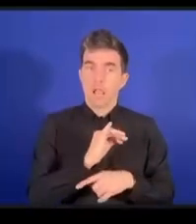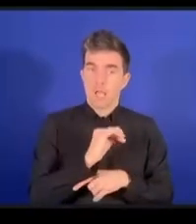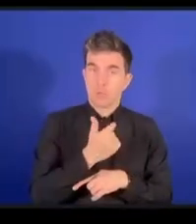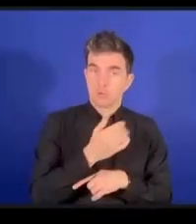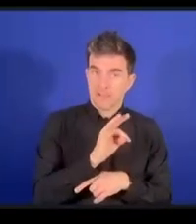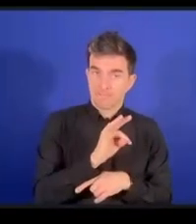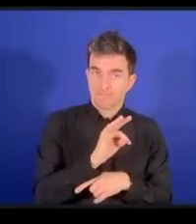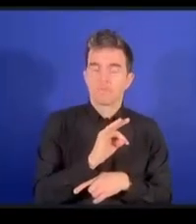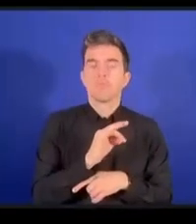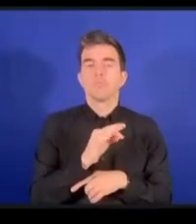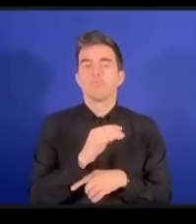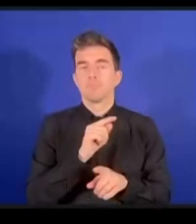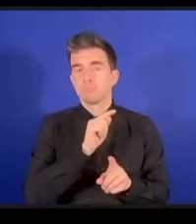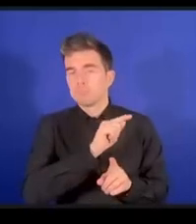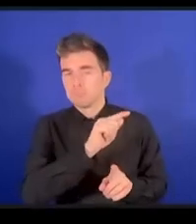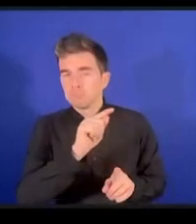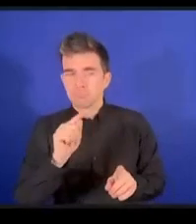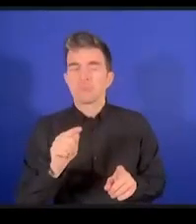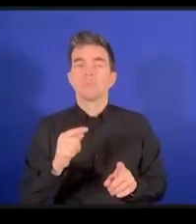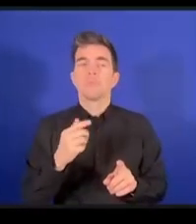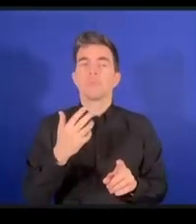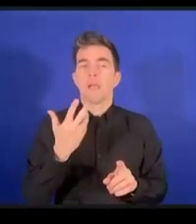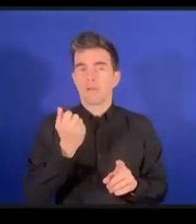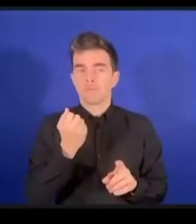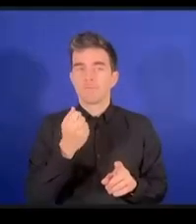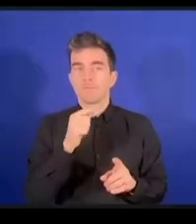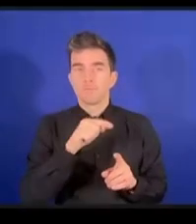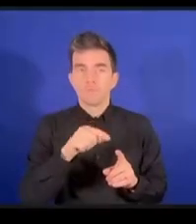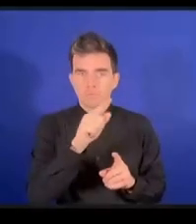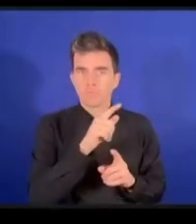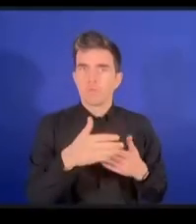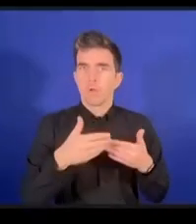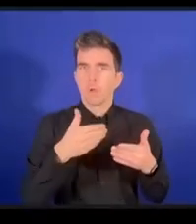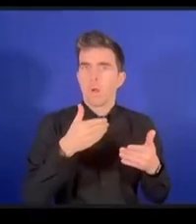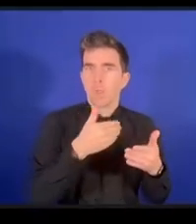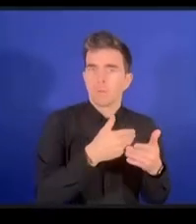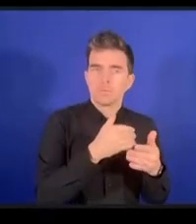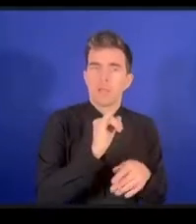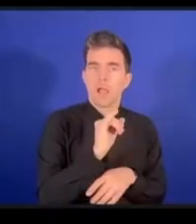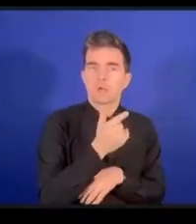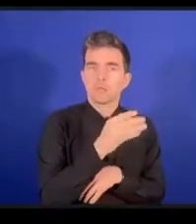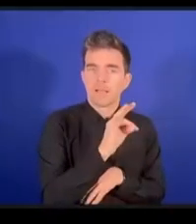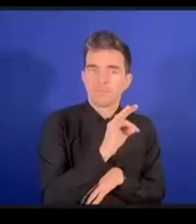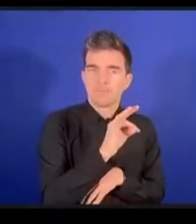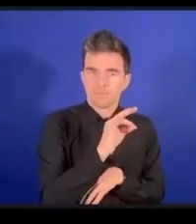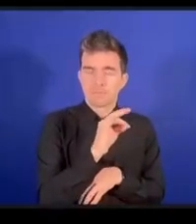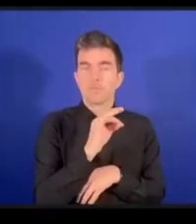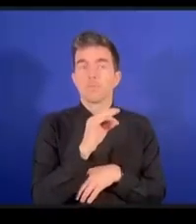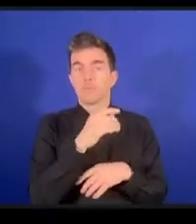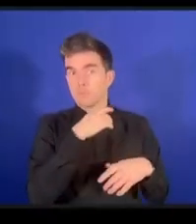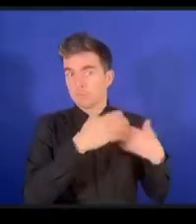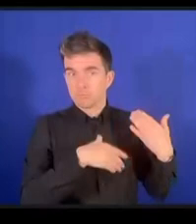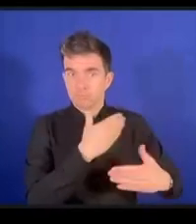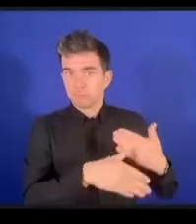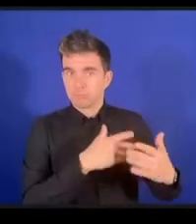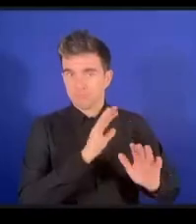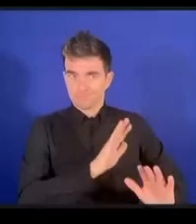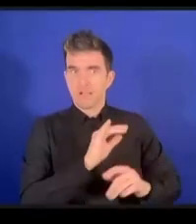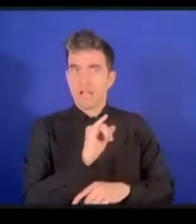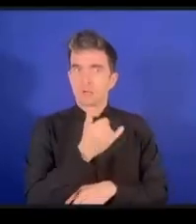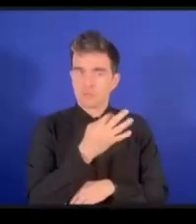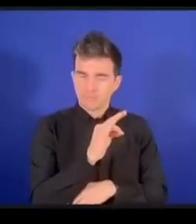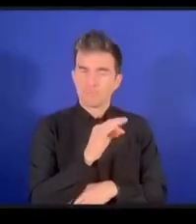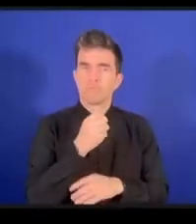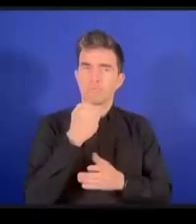に近いですそしてIGFのスタートからスポンサーとしてハイレベルの技